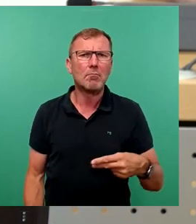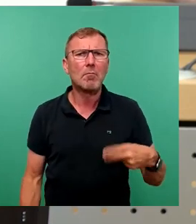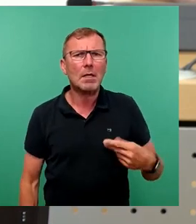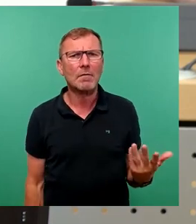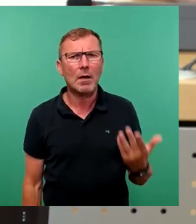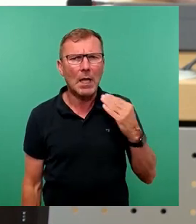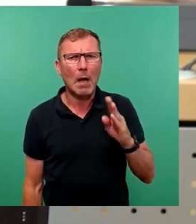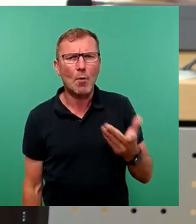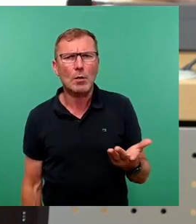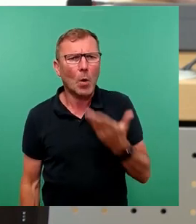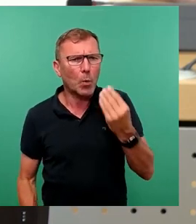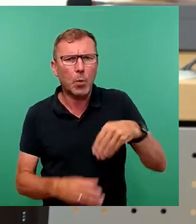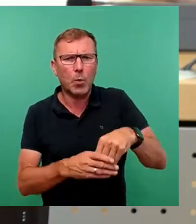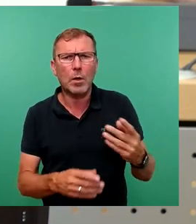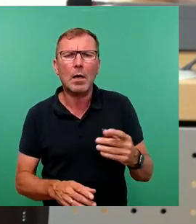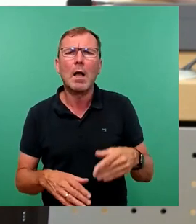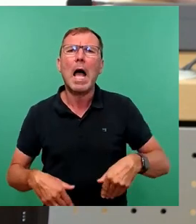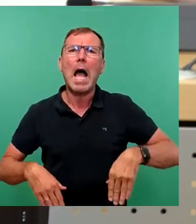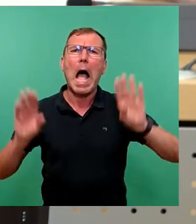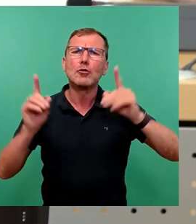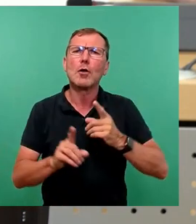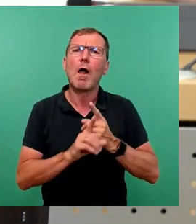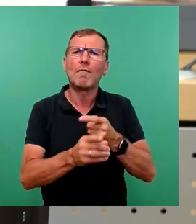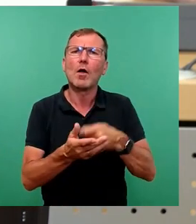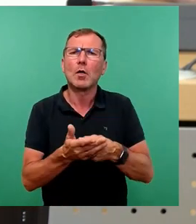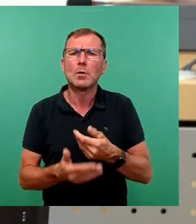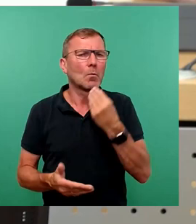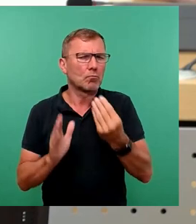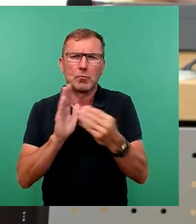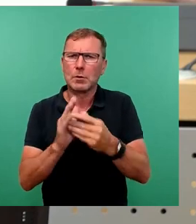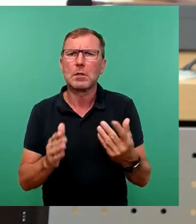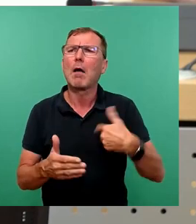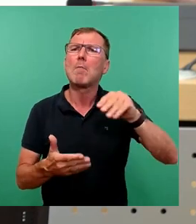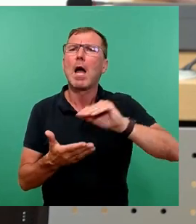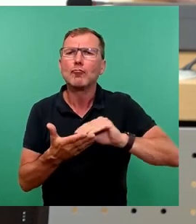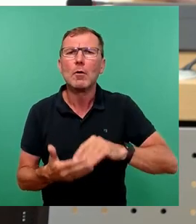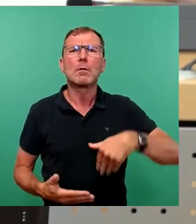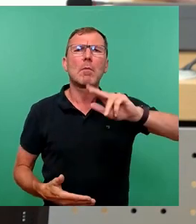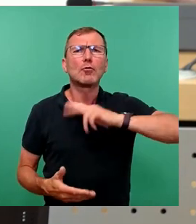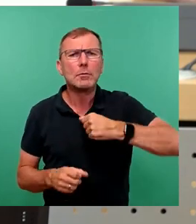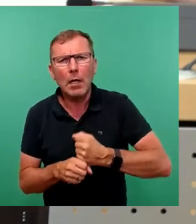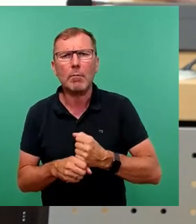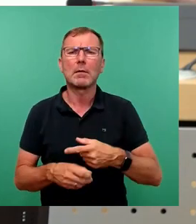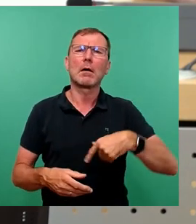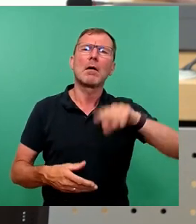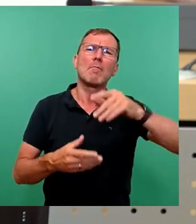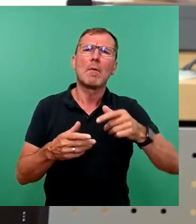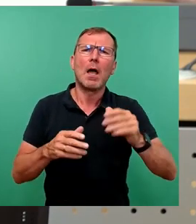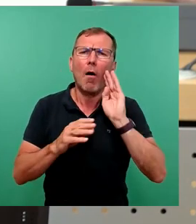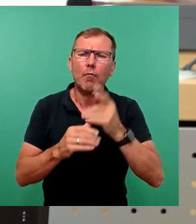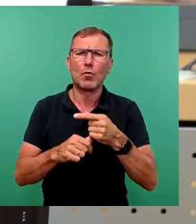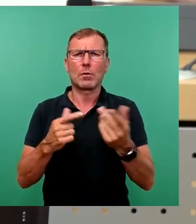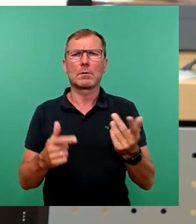Blödner. Die Asylfolgekosten sind unbeziffert. Mehr Wohnraum, mehr Schulen, mehr Erzieher, mehr Sozialarbeiter. Und 45 Prozent